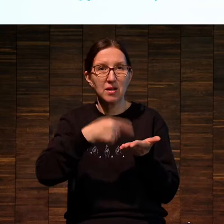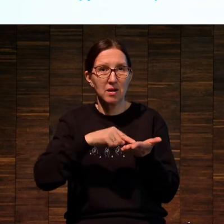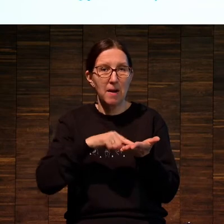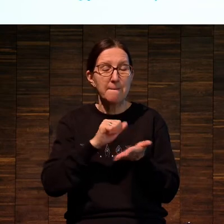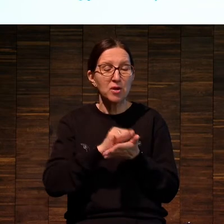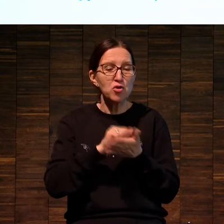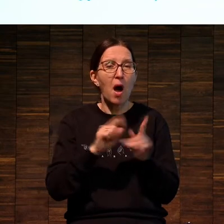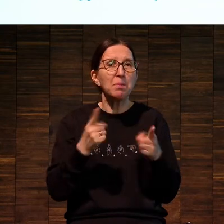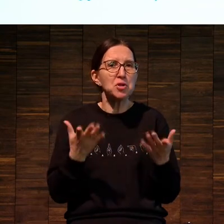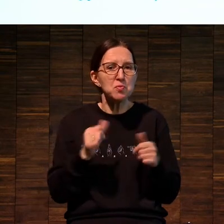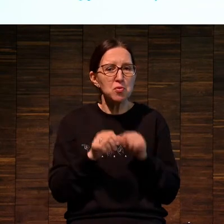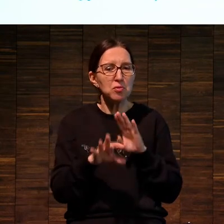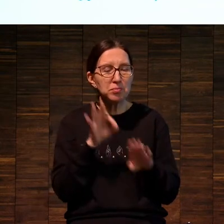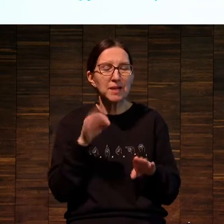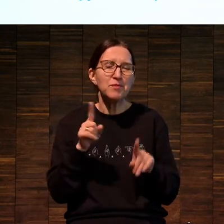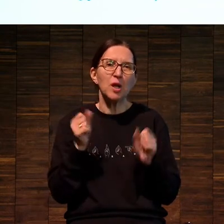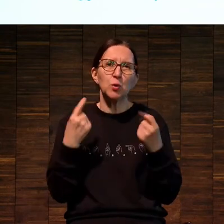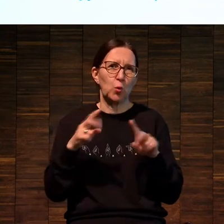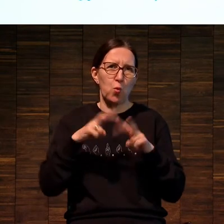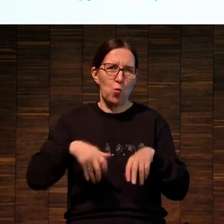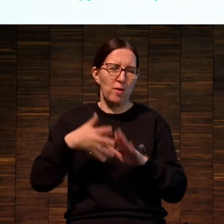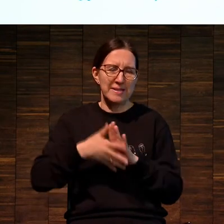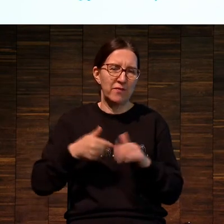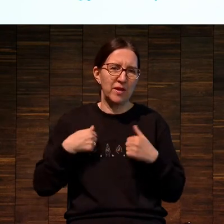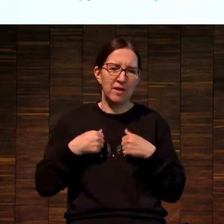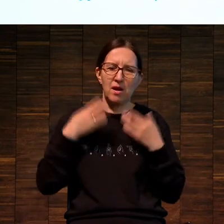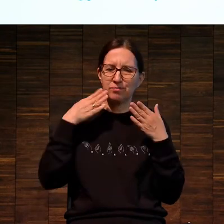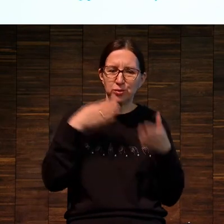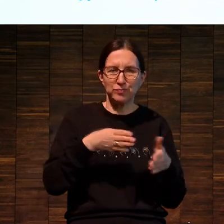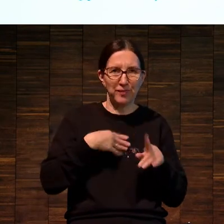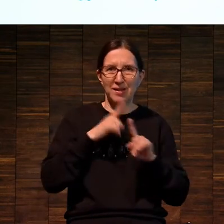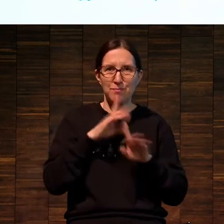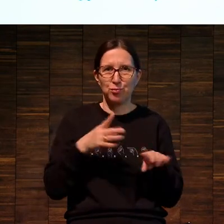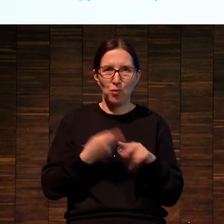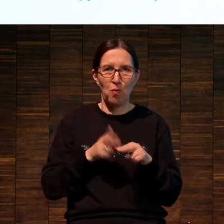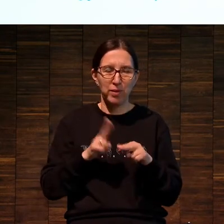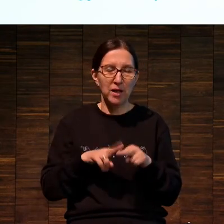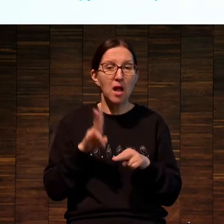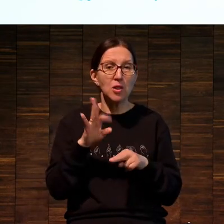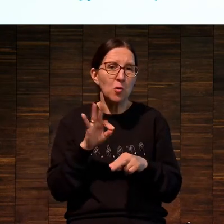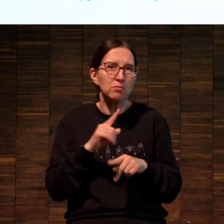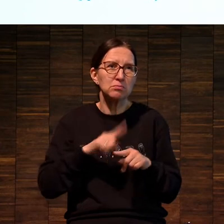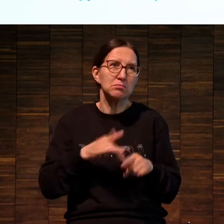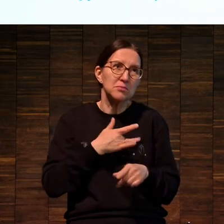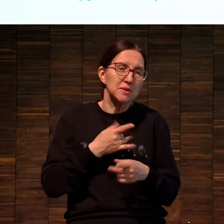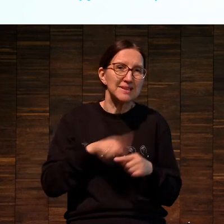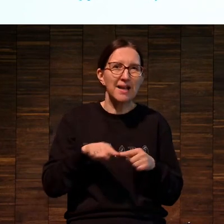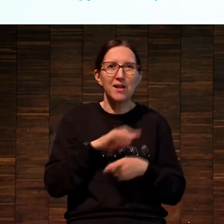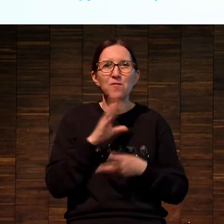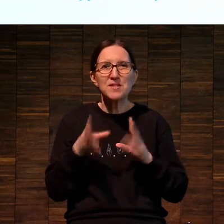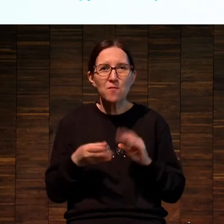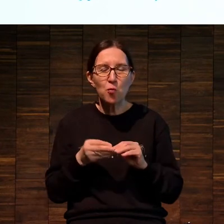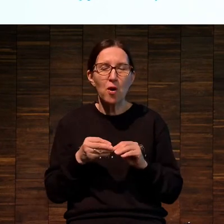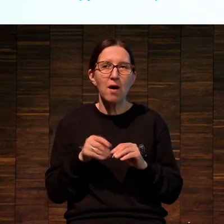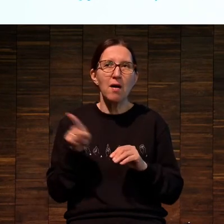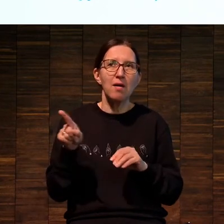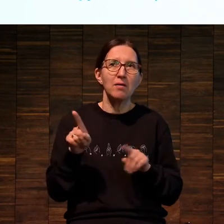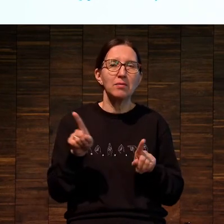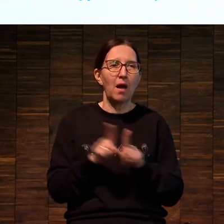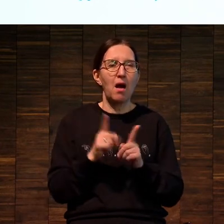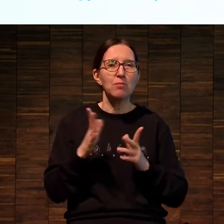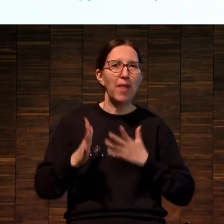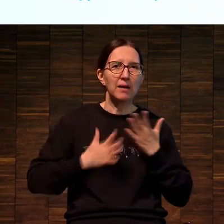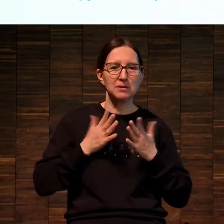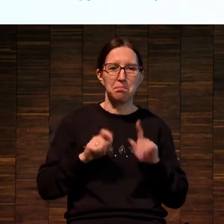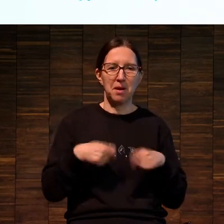наверное, другое исследование, я не буду сейчас в это углубляться, но, видимо, из-за такой экспрессивности,